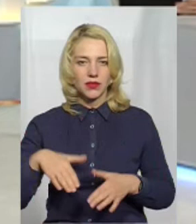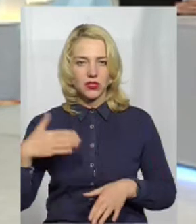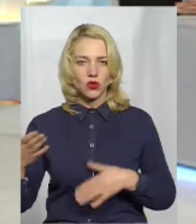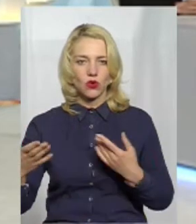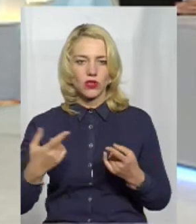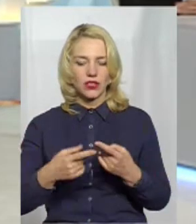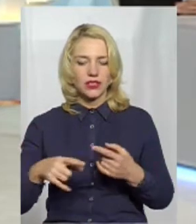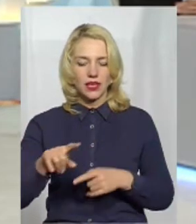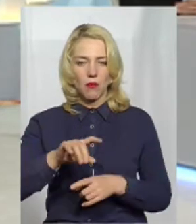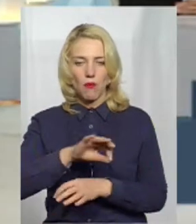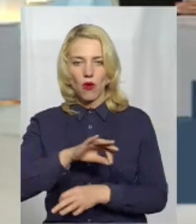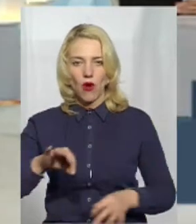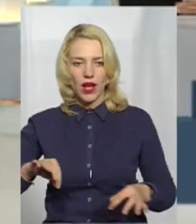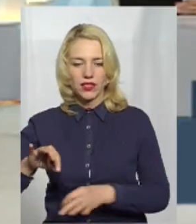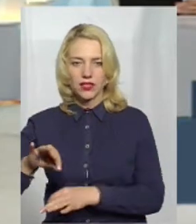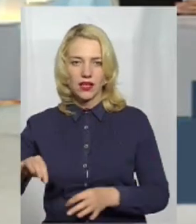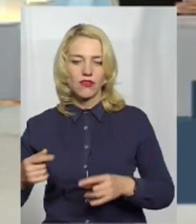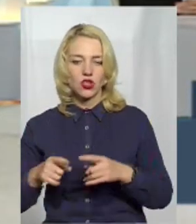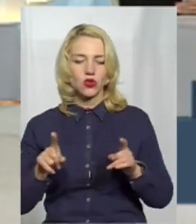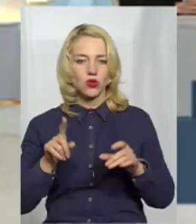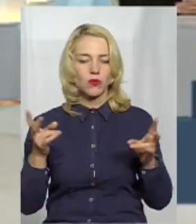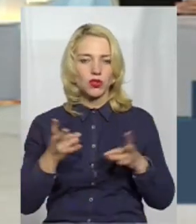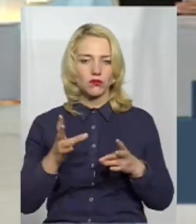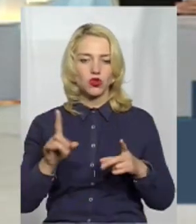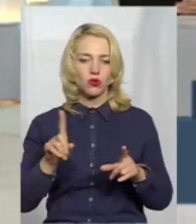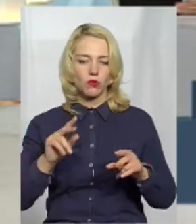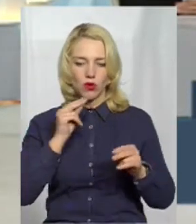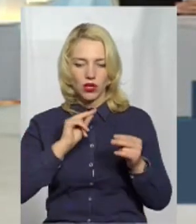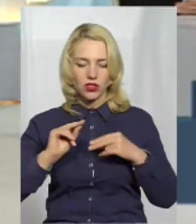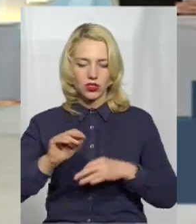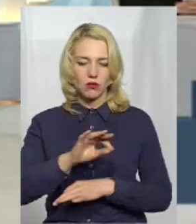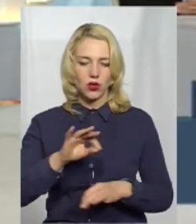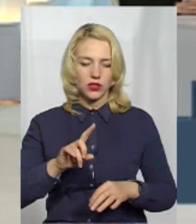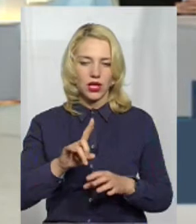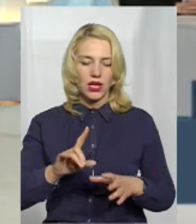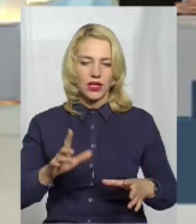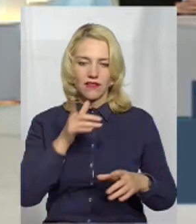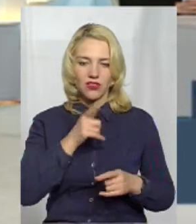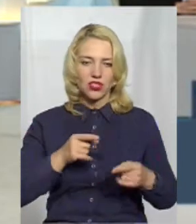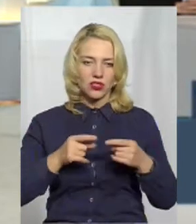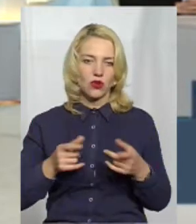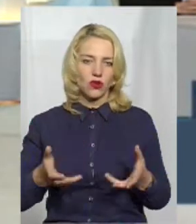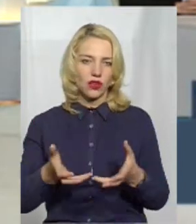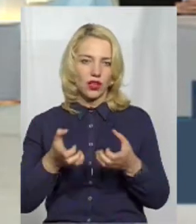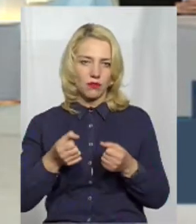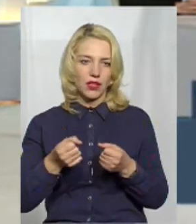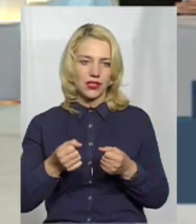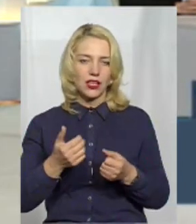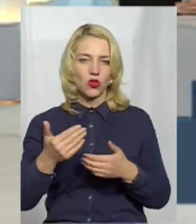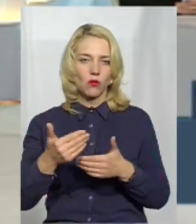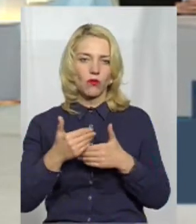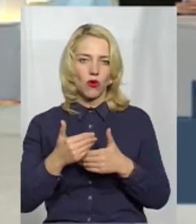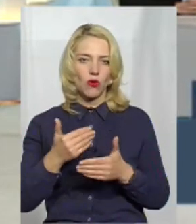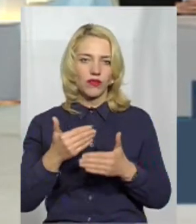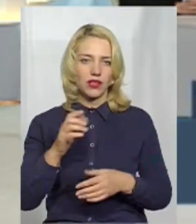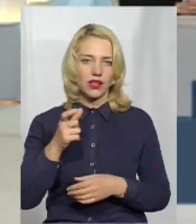що, можливо, було б покращити в цих проєктах для того, щоб підвищити їх шанси отримати допомогу європейську. А в другій частині